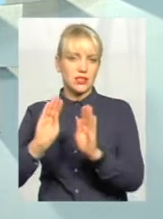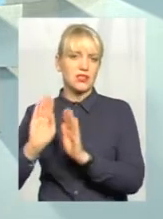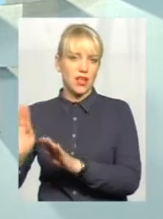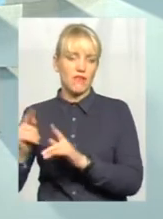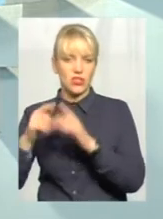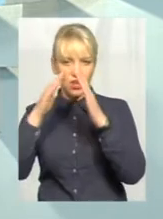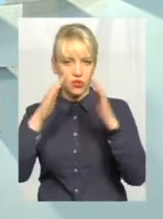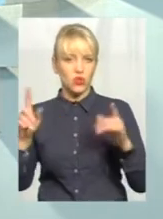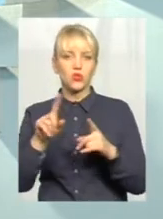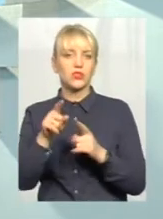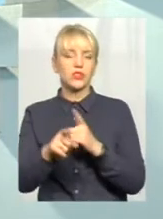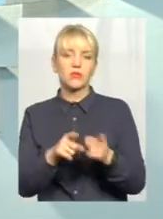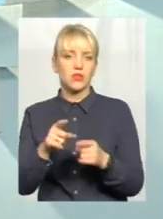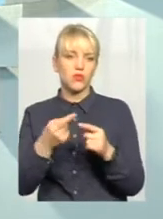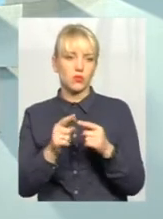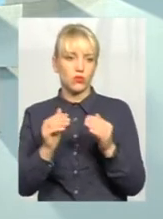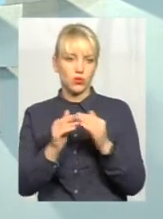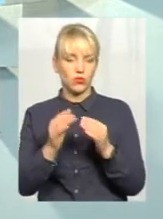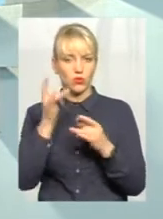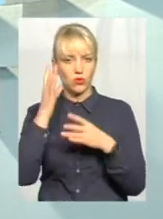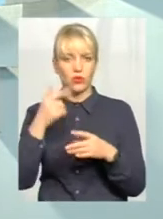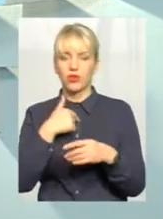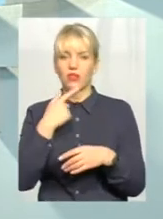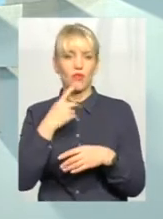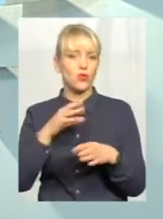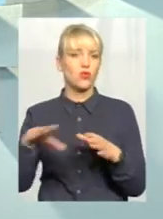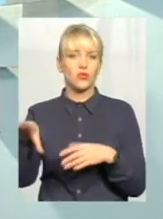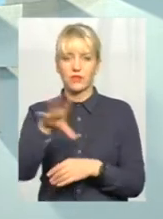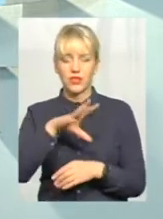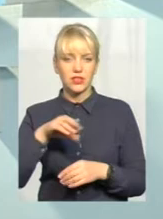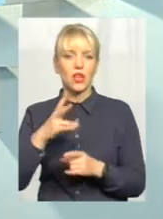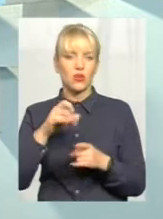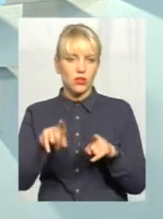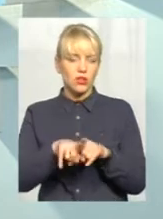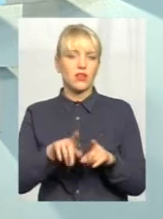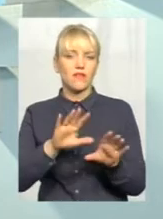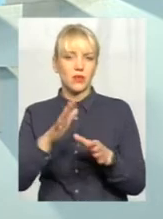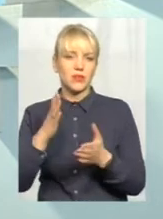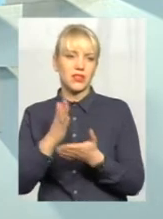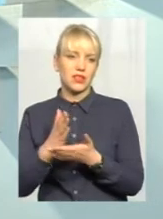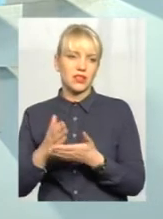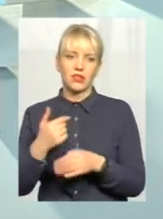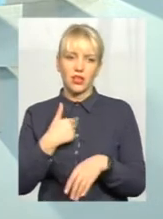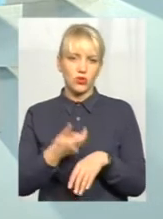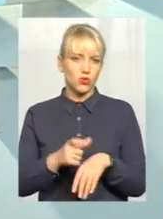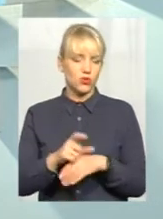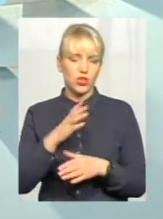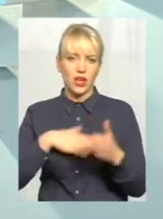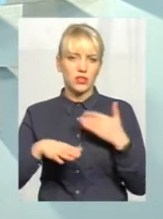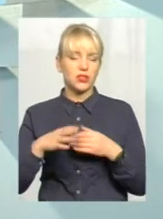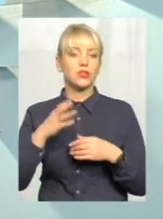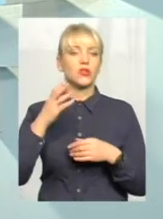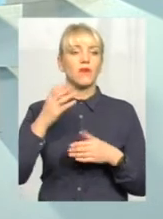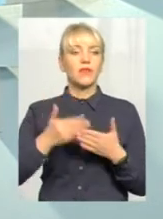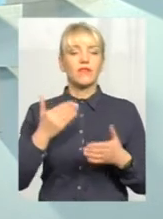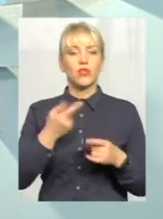Що ж ти змінив в цьому будинку культури? Я не кажу, що це масово, але такі випадки є. Я дуже, насправді, радію від того, що